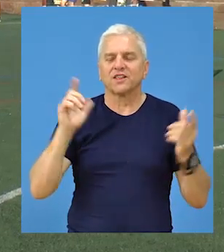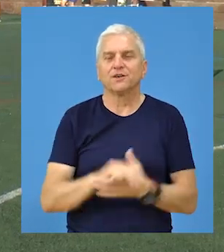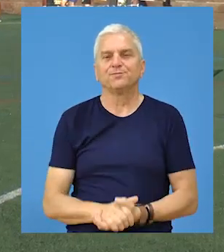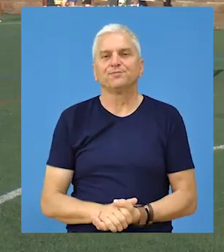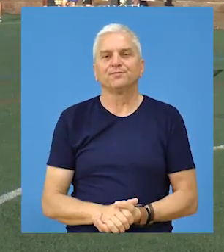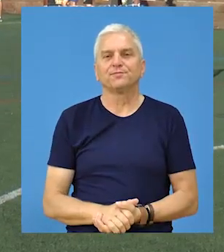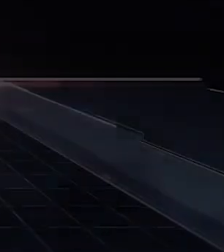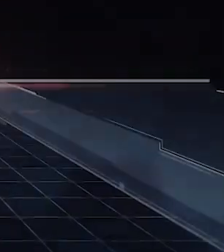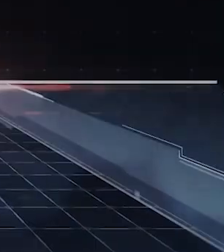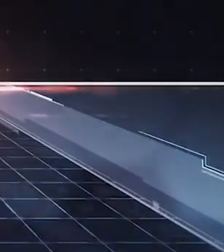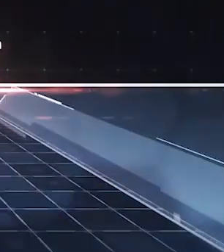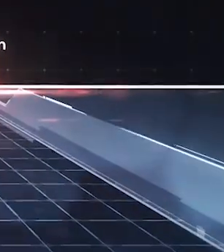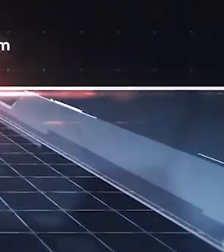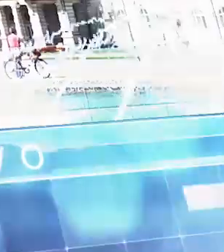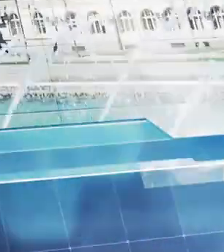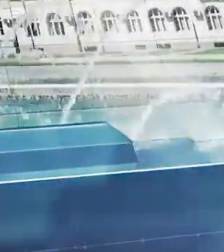tom delu grada.